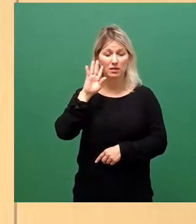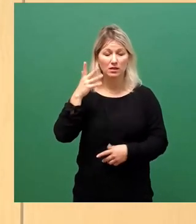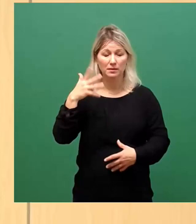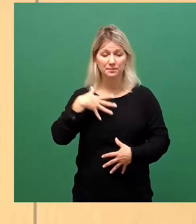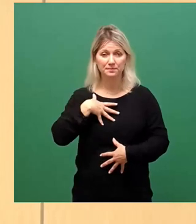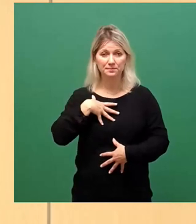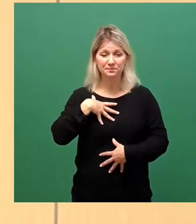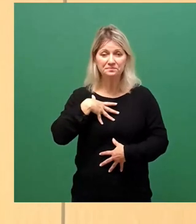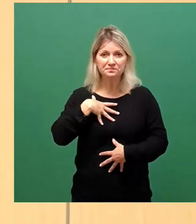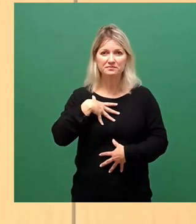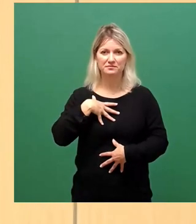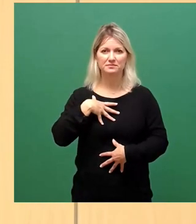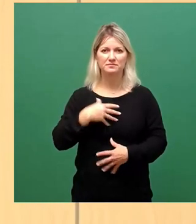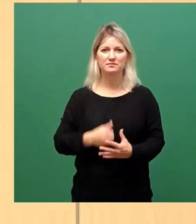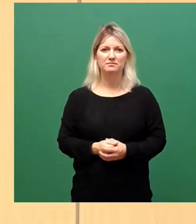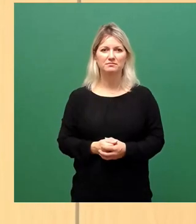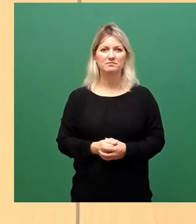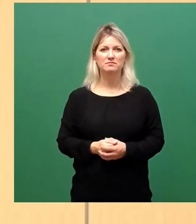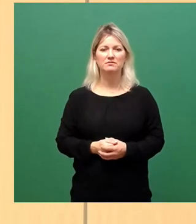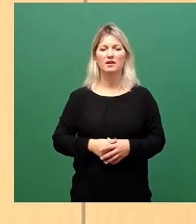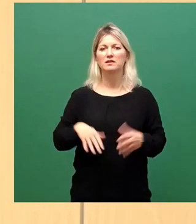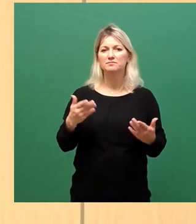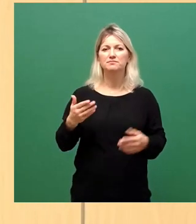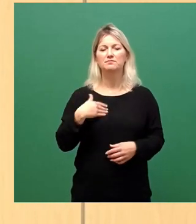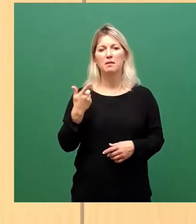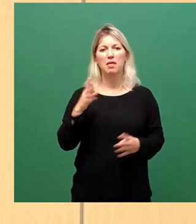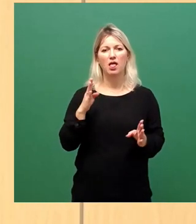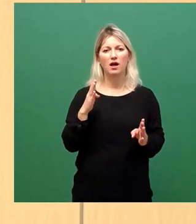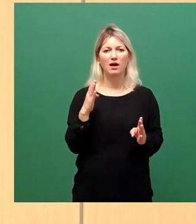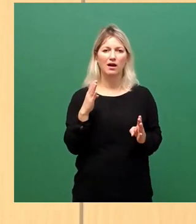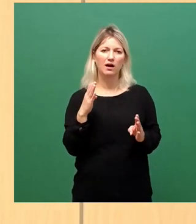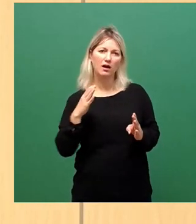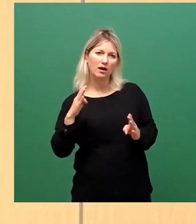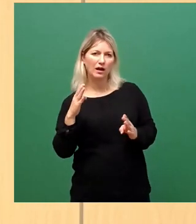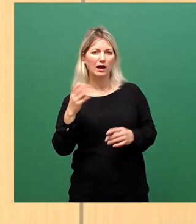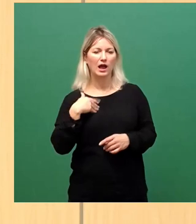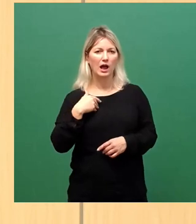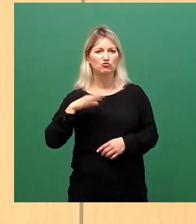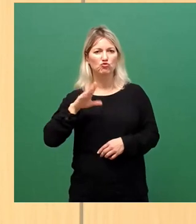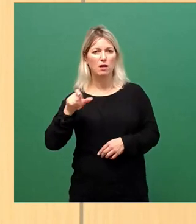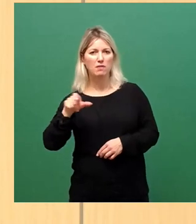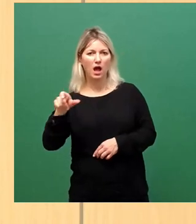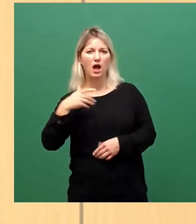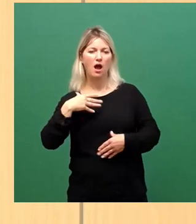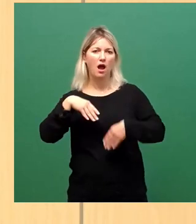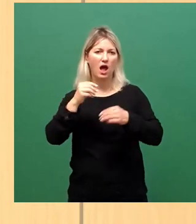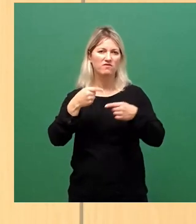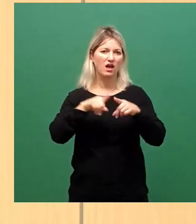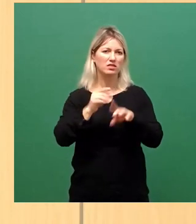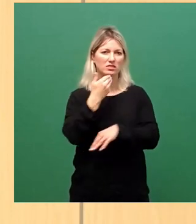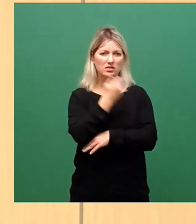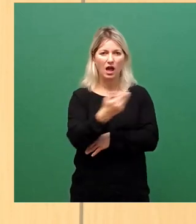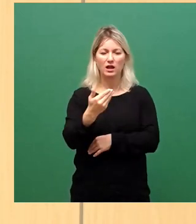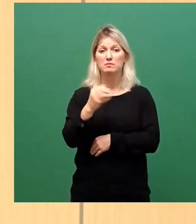Ich möchte mich mal vielleicht so ein Stück weit zu Herrn Schollbach hinbewegen und meine Rede beginnen mit einem Dank. Aber ein Dank insbesondere an die Mitarbeiter des